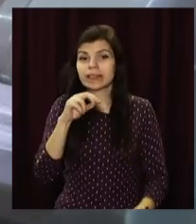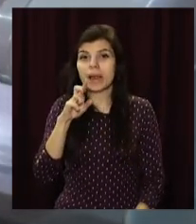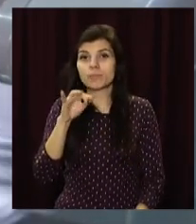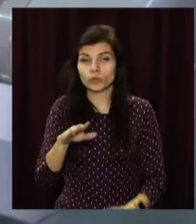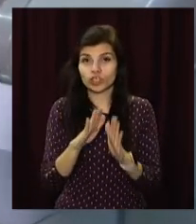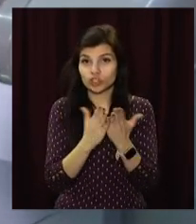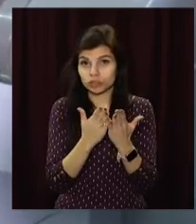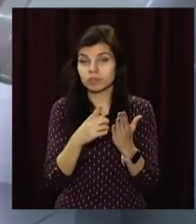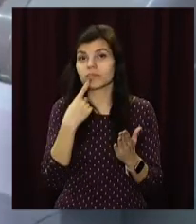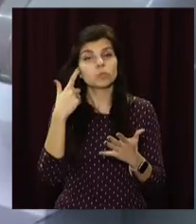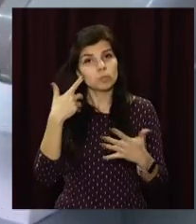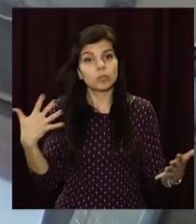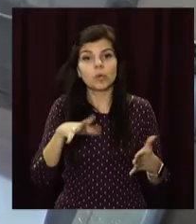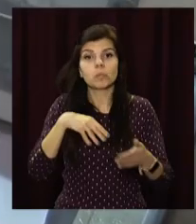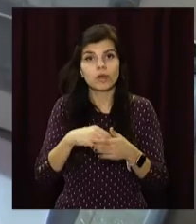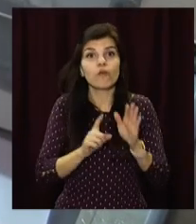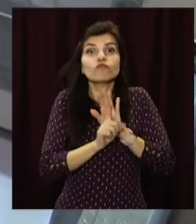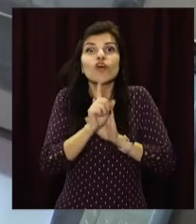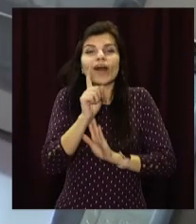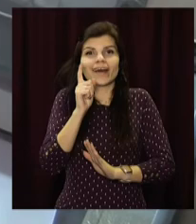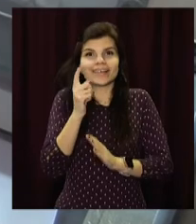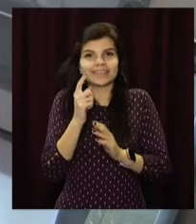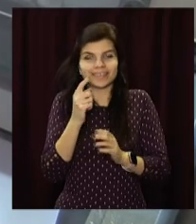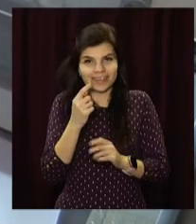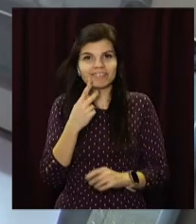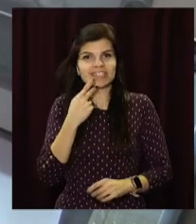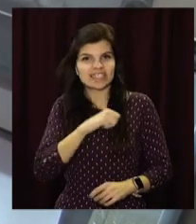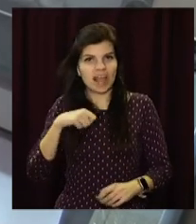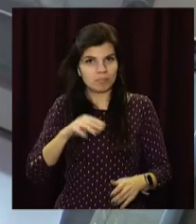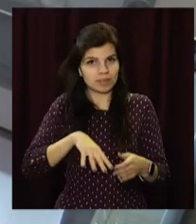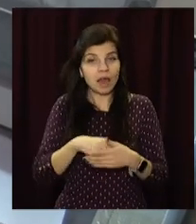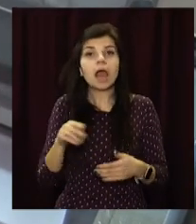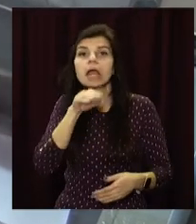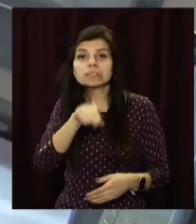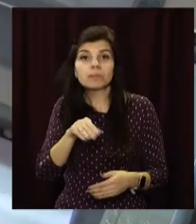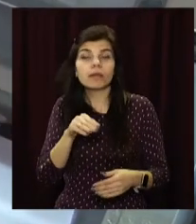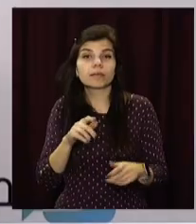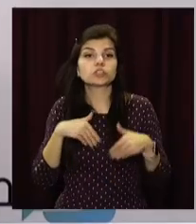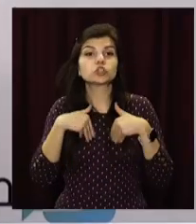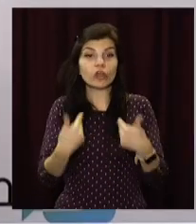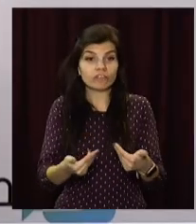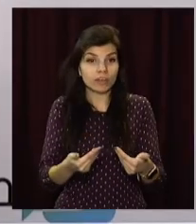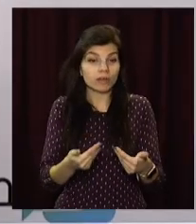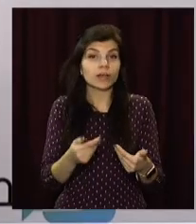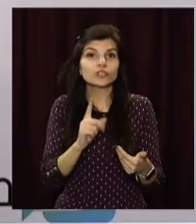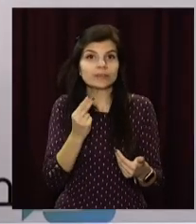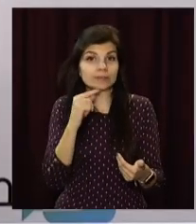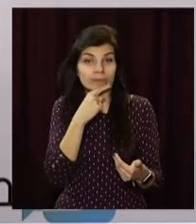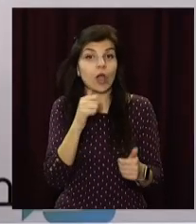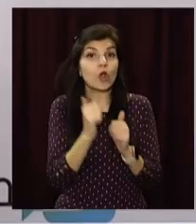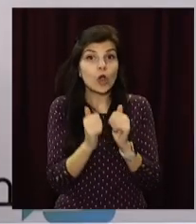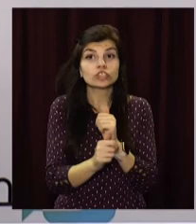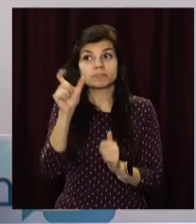молоді автори здебільшого платять самі. Аби заощадити, експерти дають декілька порад. Кожний автор має